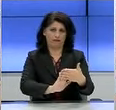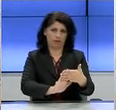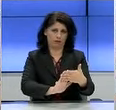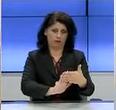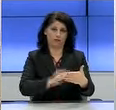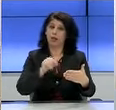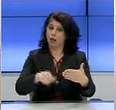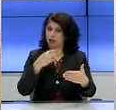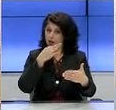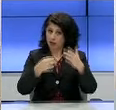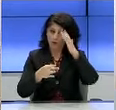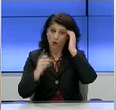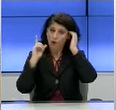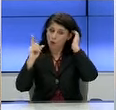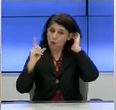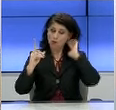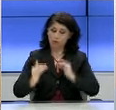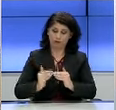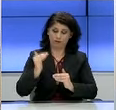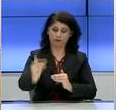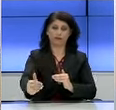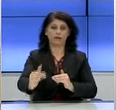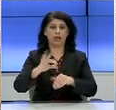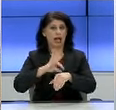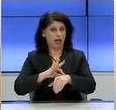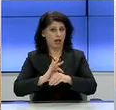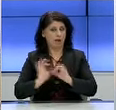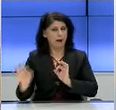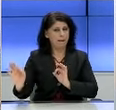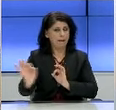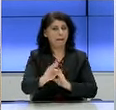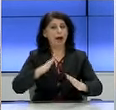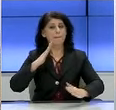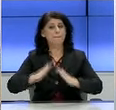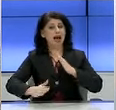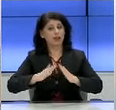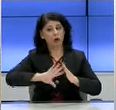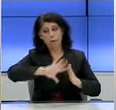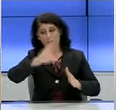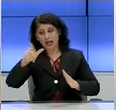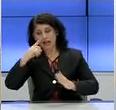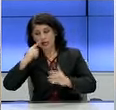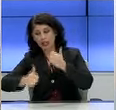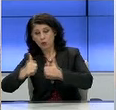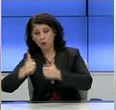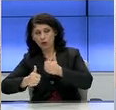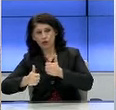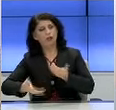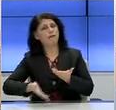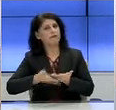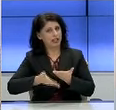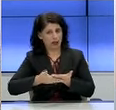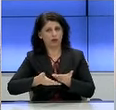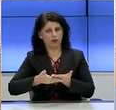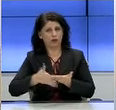να σημειωθεί ότι κατά την πρώτη φάση της πανδημίας και πιο συγκεκριμένα από τον Μάρτιο μέχρι τον Ιούνιο φιλοξενήθηκαν